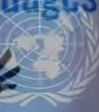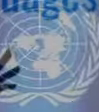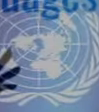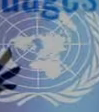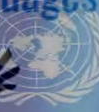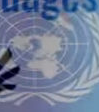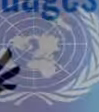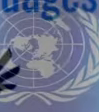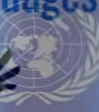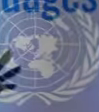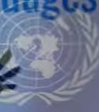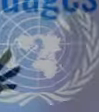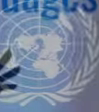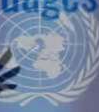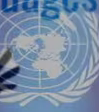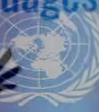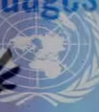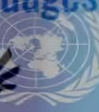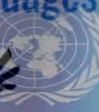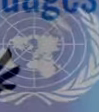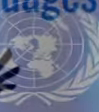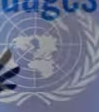relativa alle cosiddette società benefit.